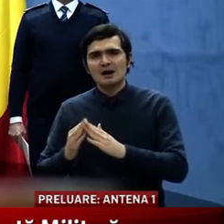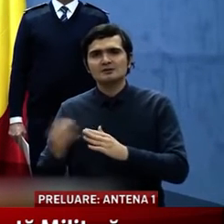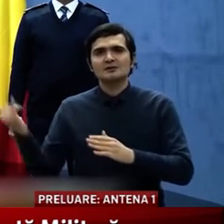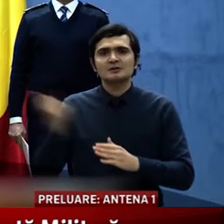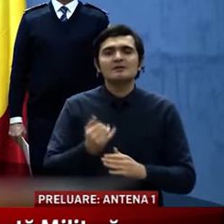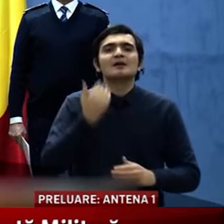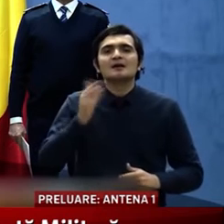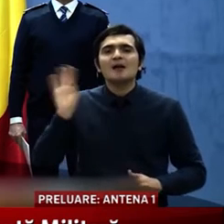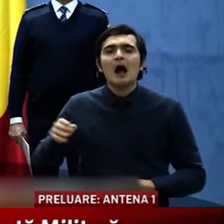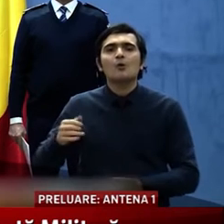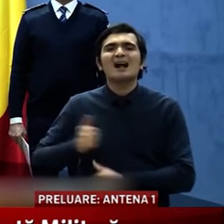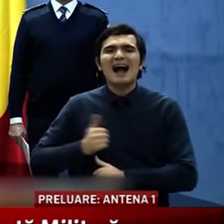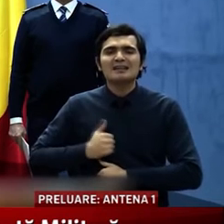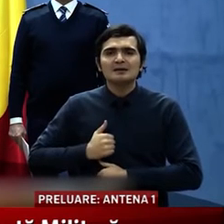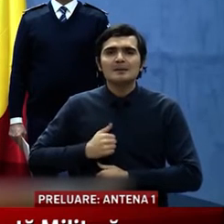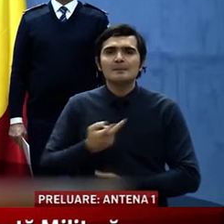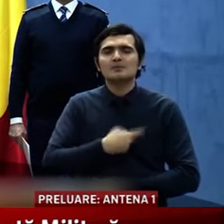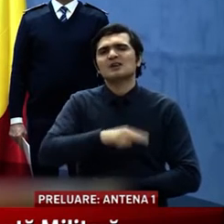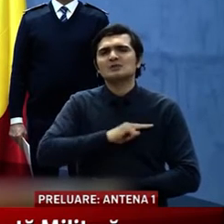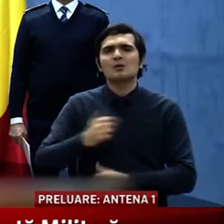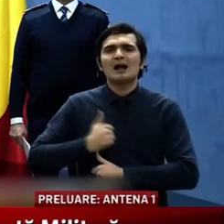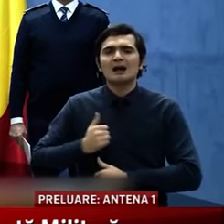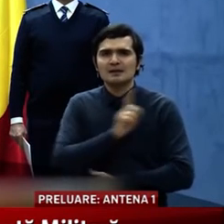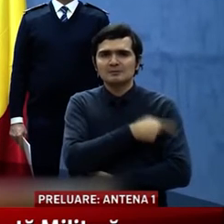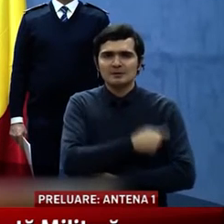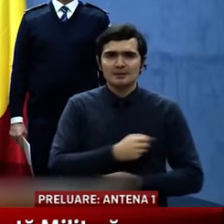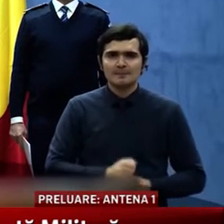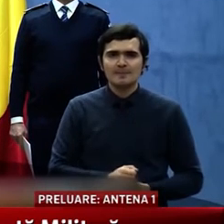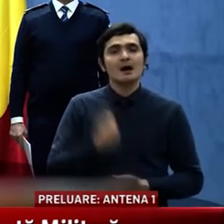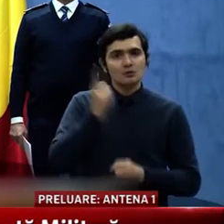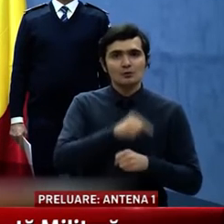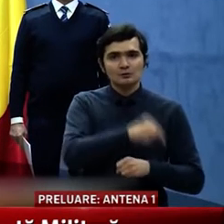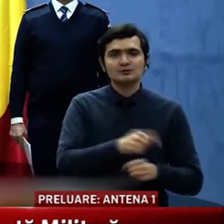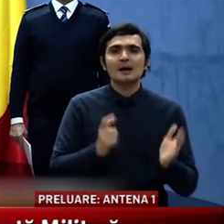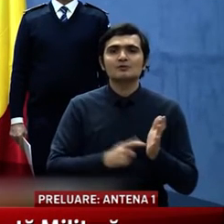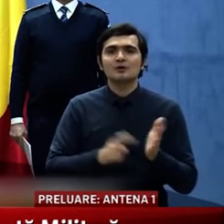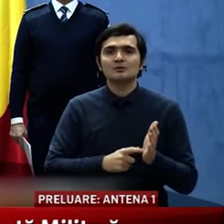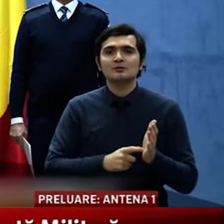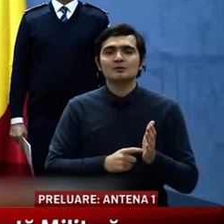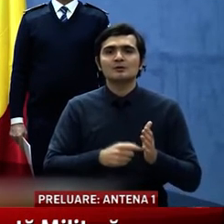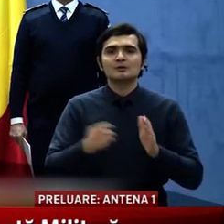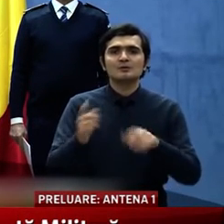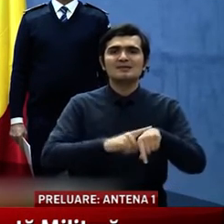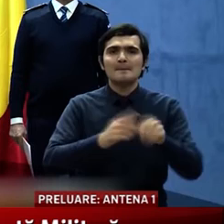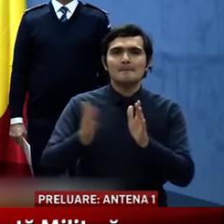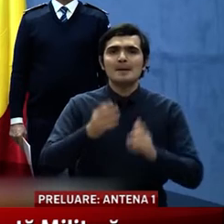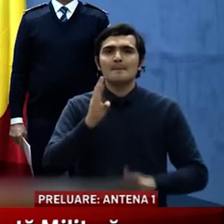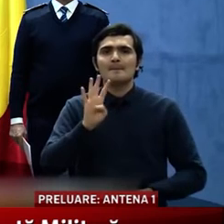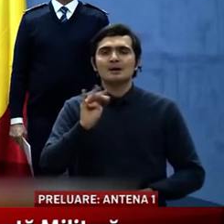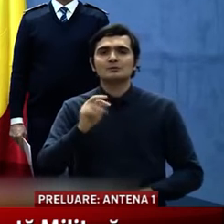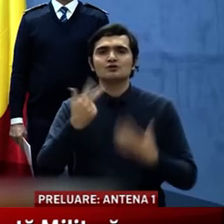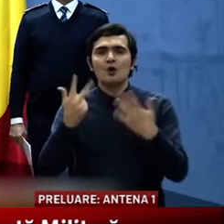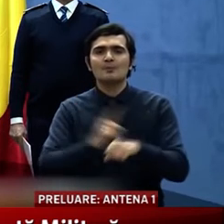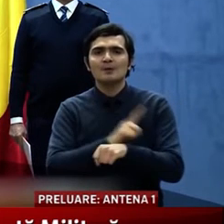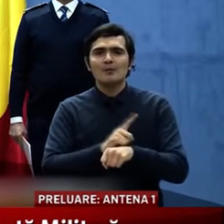tura sau în gardă pentru asigurarea gărzii în spital. În ordin am solicitat și în termen de 48 de ore să